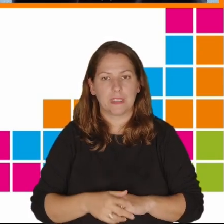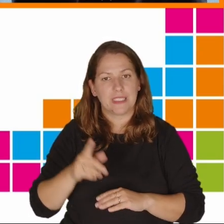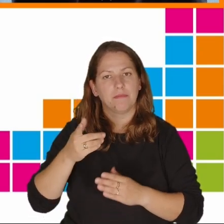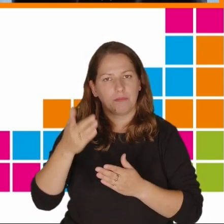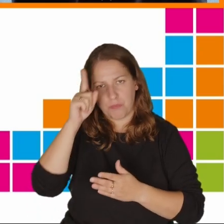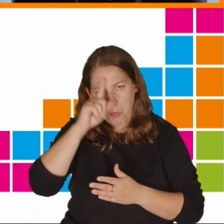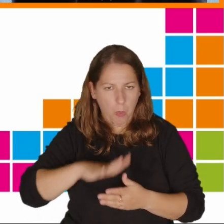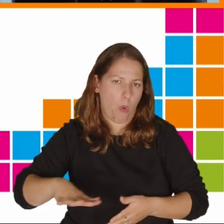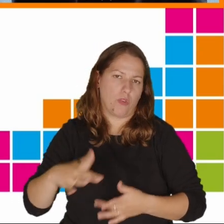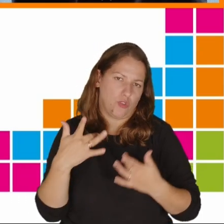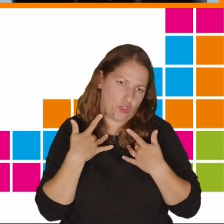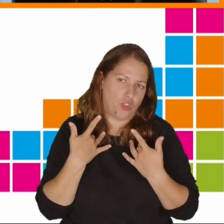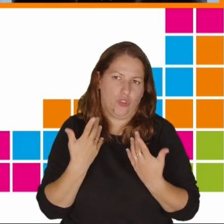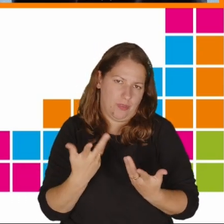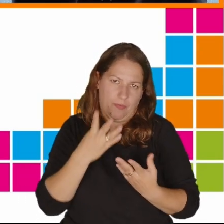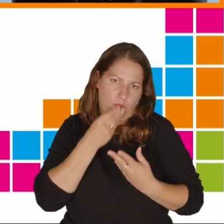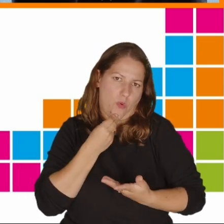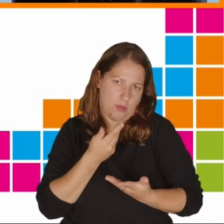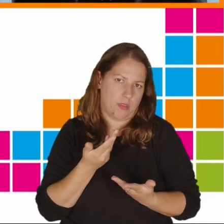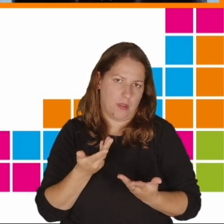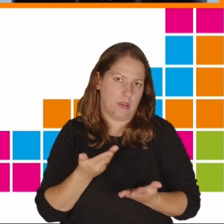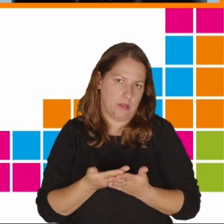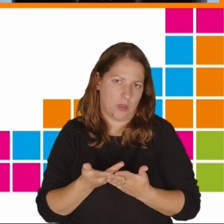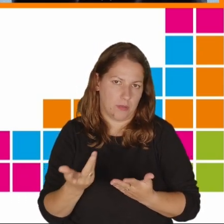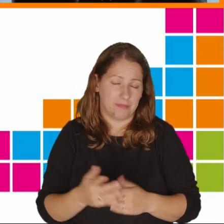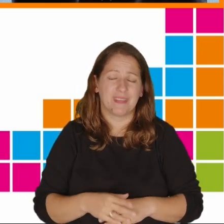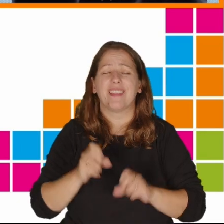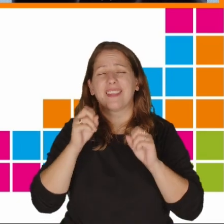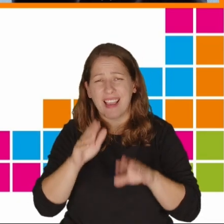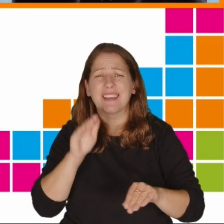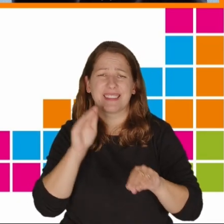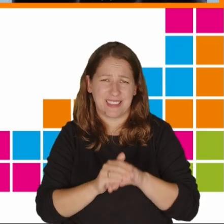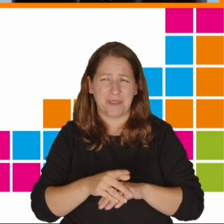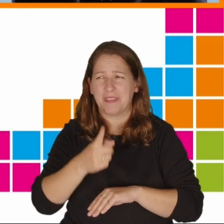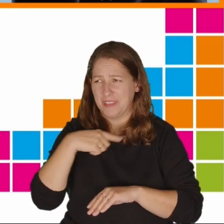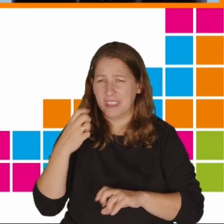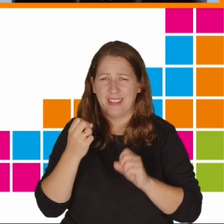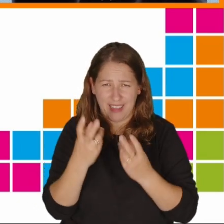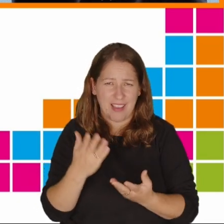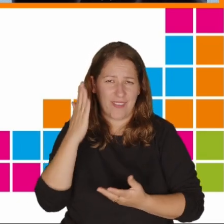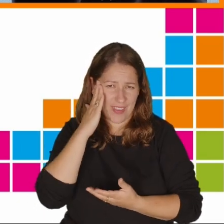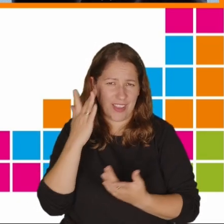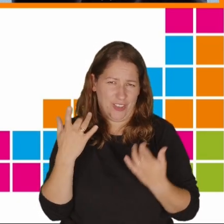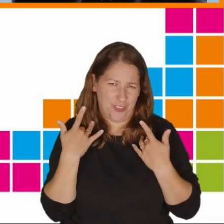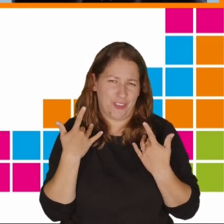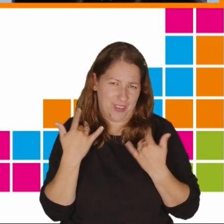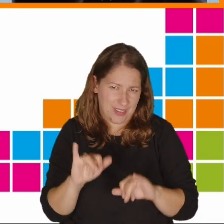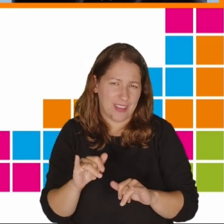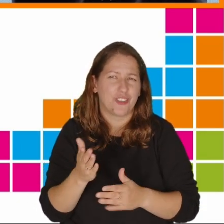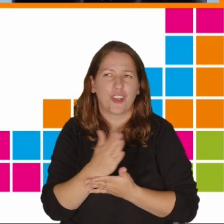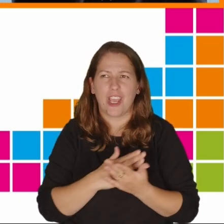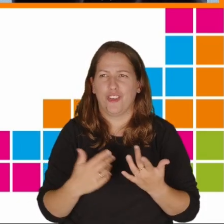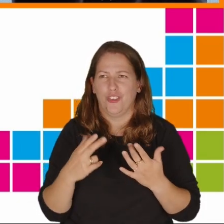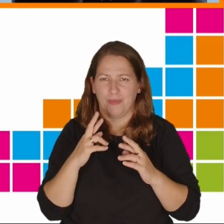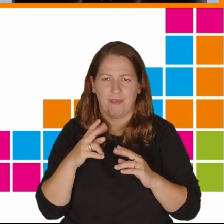społeczeństwa i naszej rzeczywistości. Tak, zgadzamy się. Większość z nas się zgodzi, że jest to część